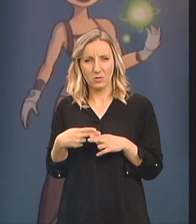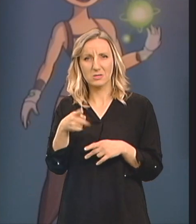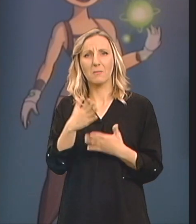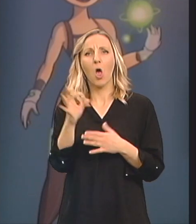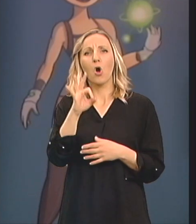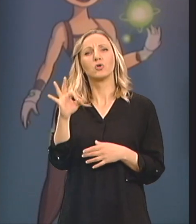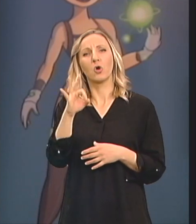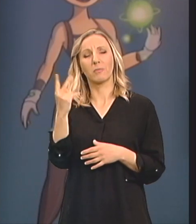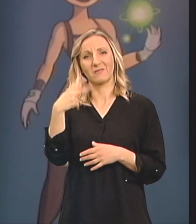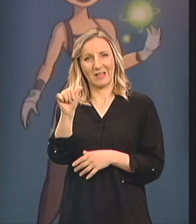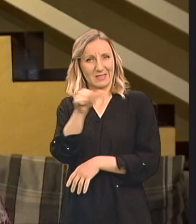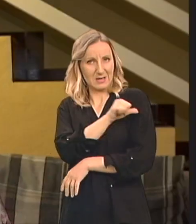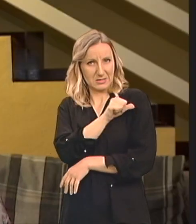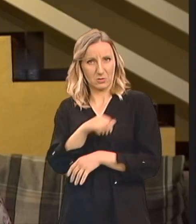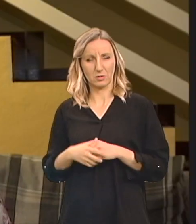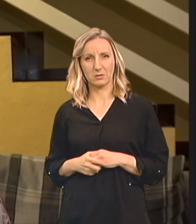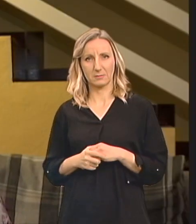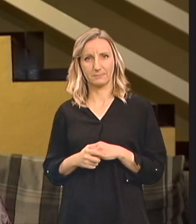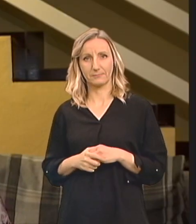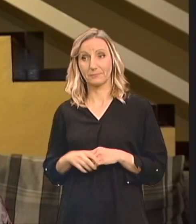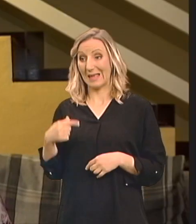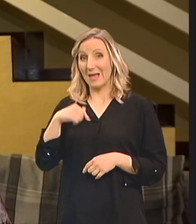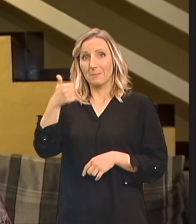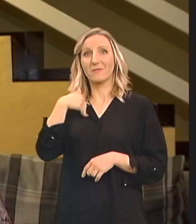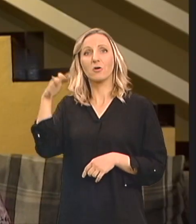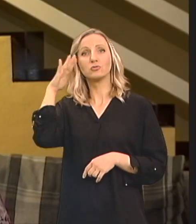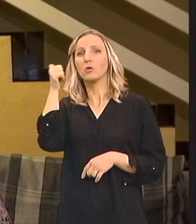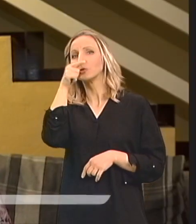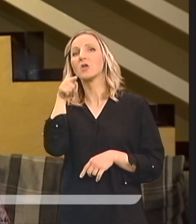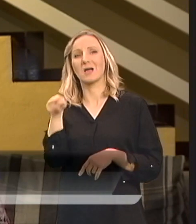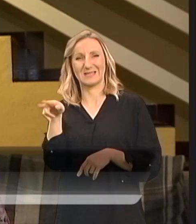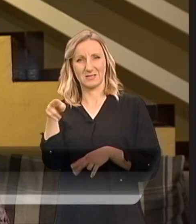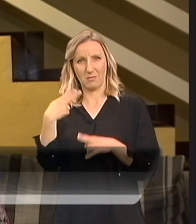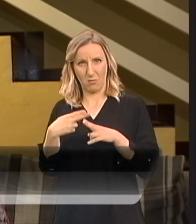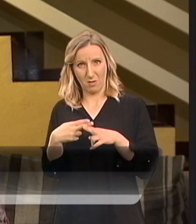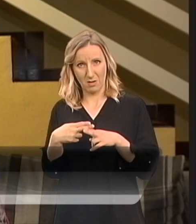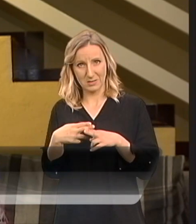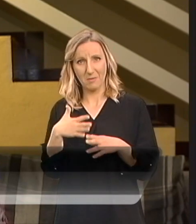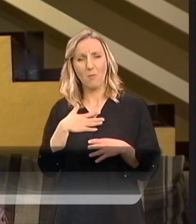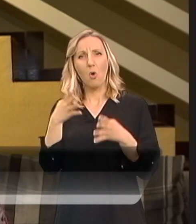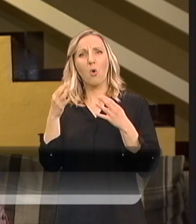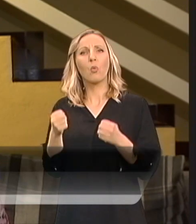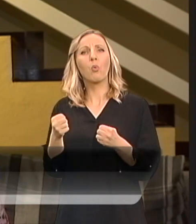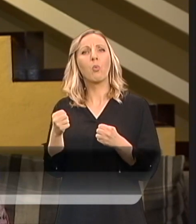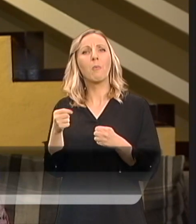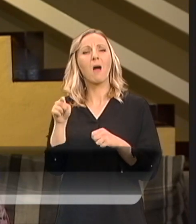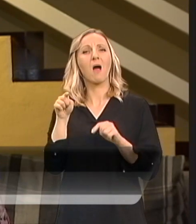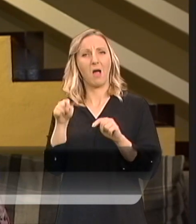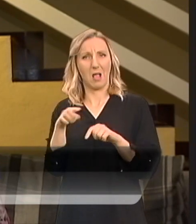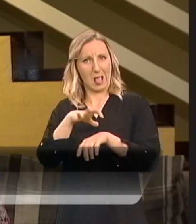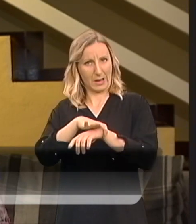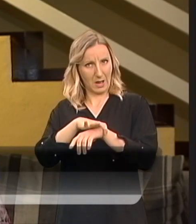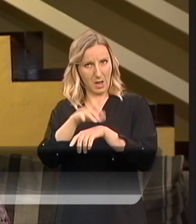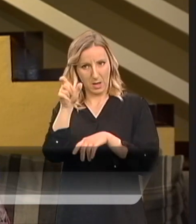oktobru 2011. godine Ja sam prva čula dijagnozu Kako je Dajna već rekla moja kuma je ljekar I